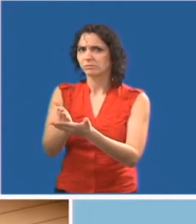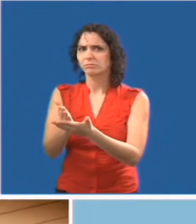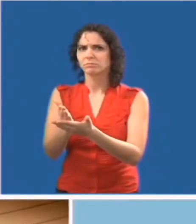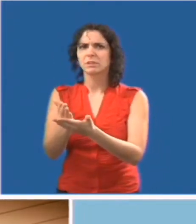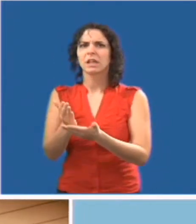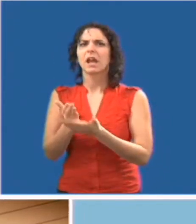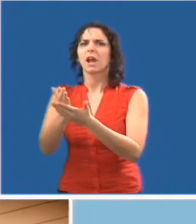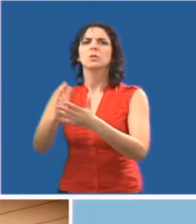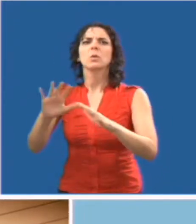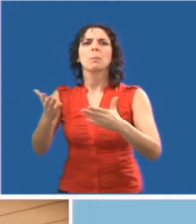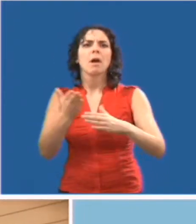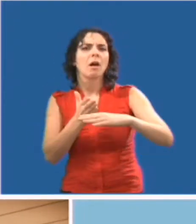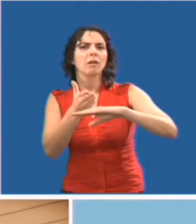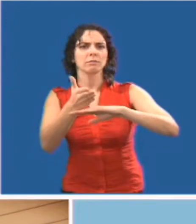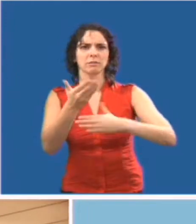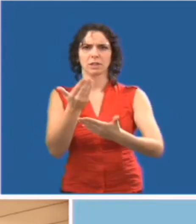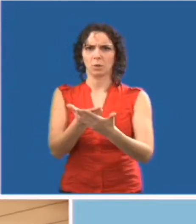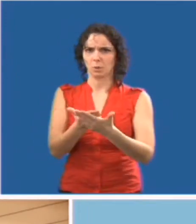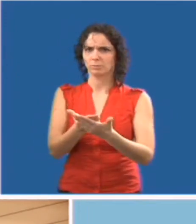Oui.